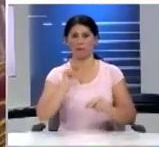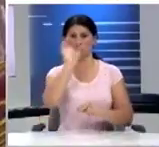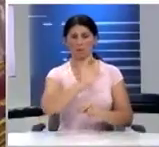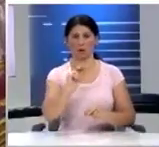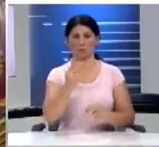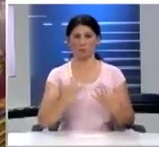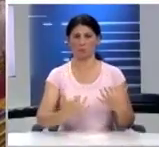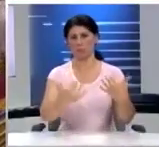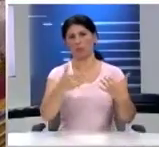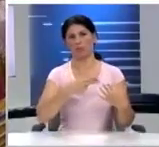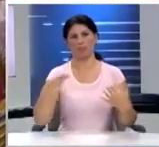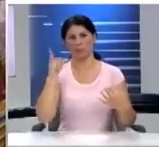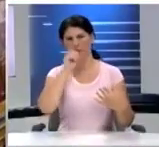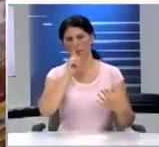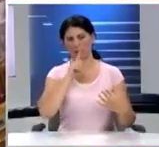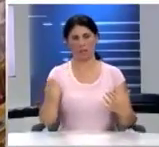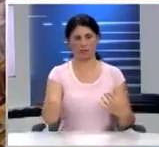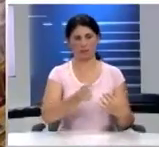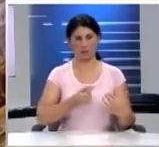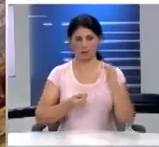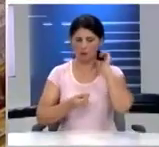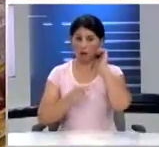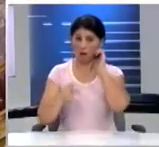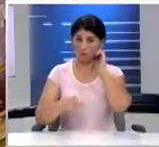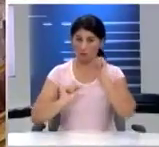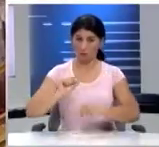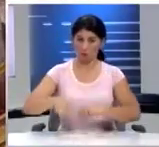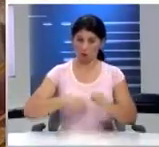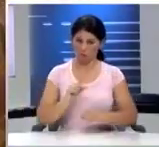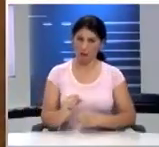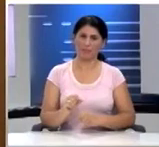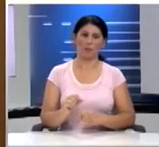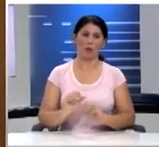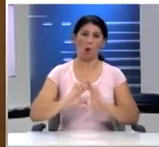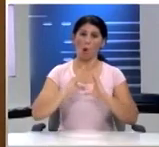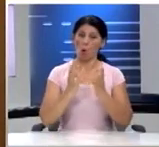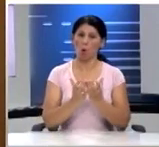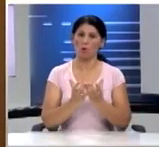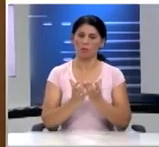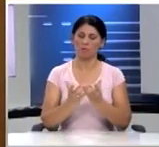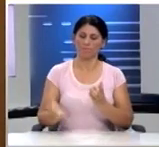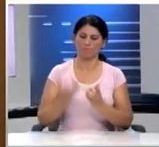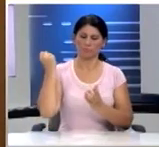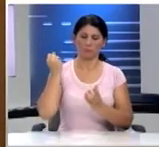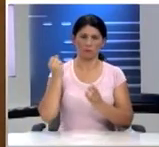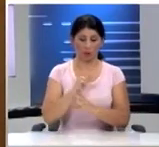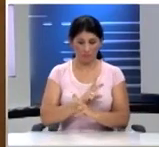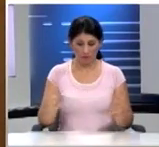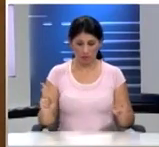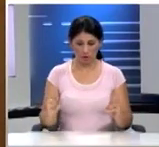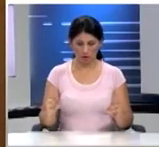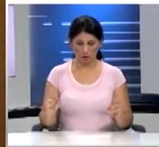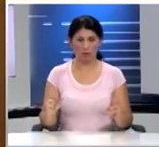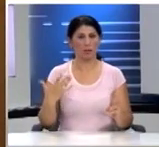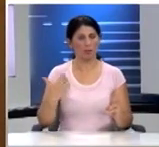Κοινοβουλίου για τα fake news. Σκοπός του όλου εγχειρήματος θα είναι η διασφάλιση της διαφάνειας και η τήρηση της